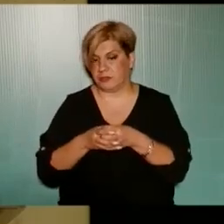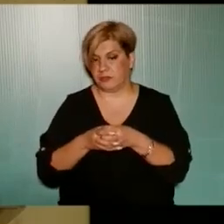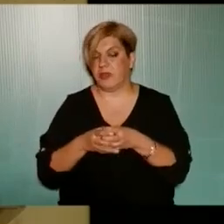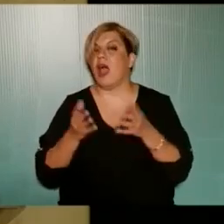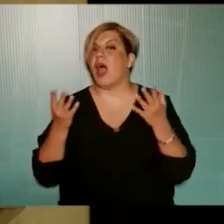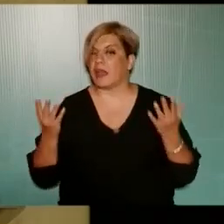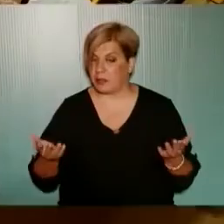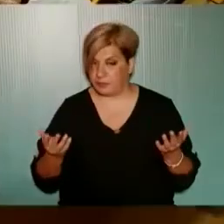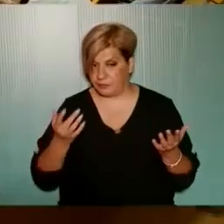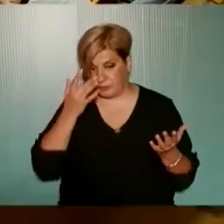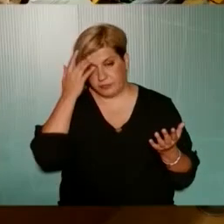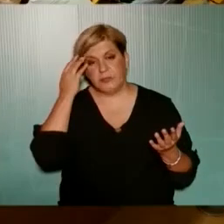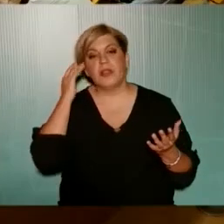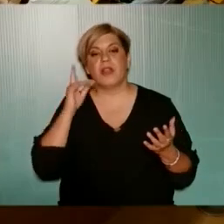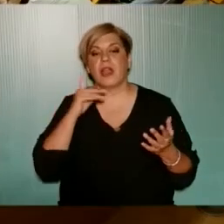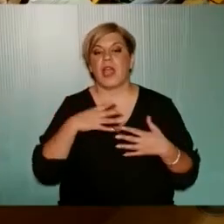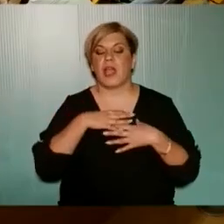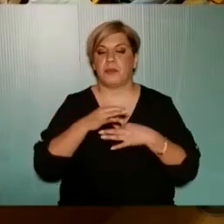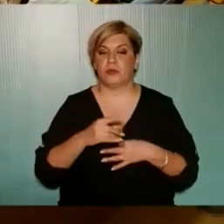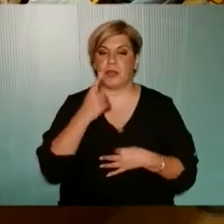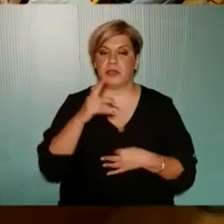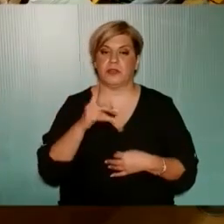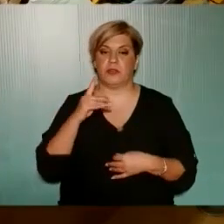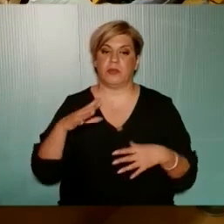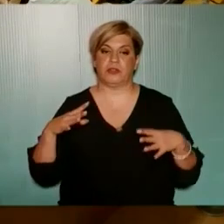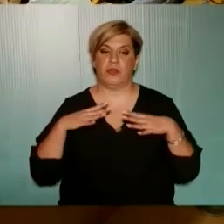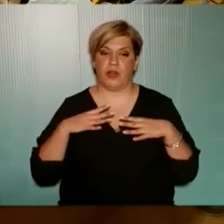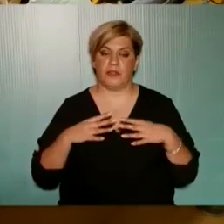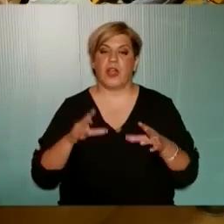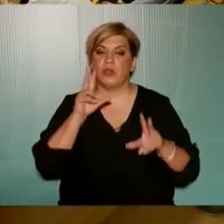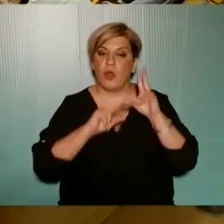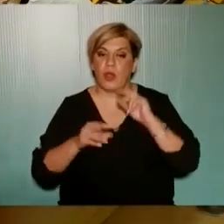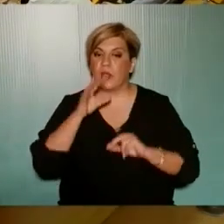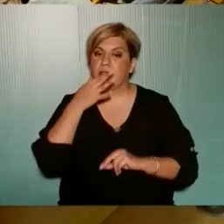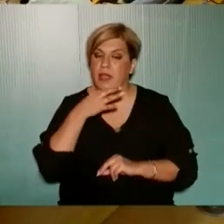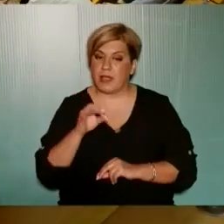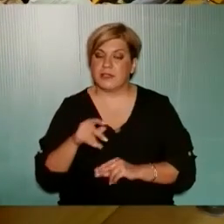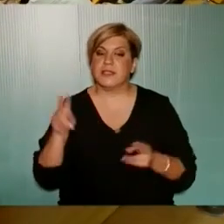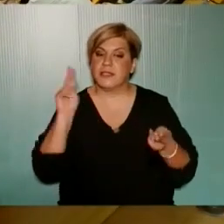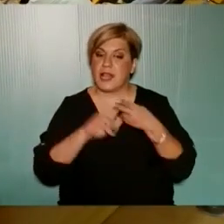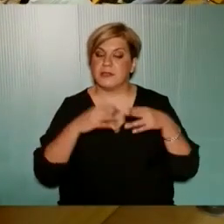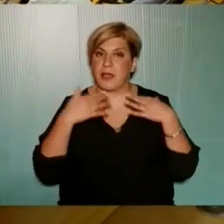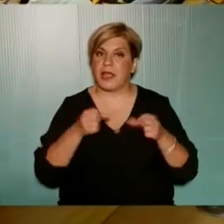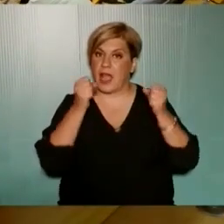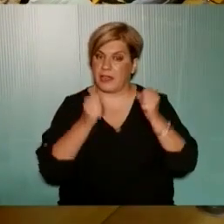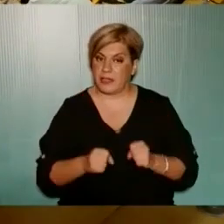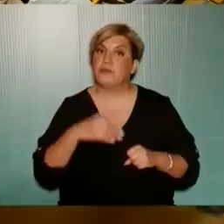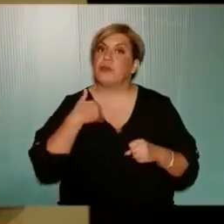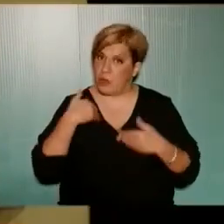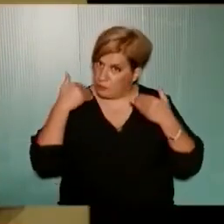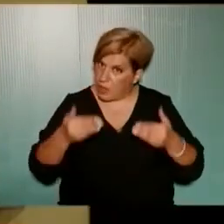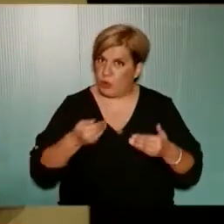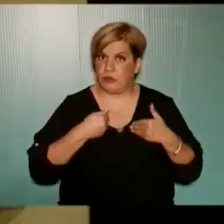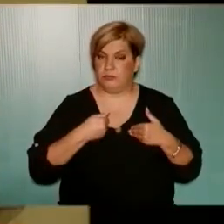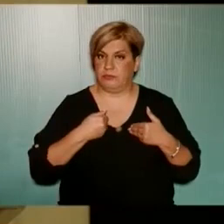Άρα δεν εκπροσωπεί ένας μόνο όταν μας βολεύει και το λέω γιατί στη συνάντηση που είχαν οι κάτοικοι και ήμασταν εκεί